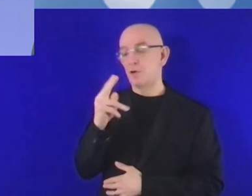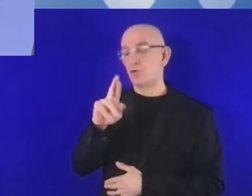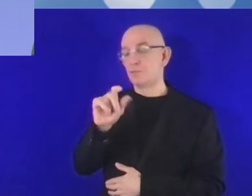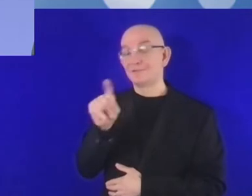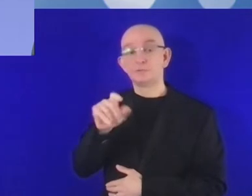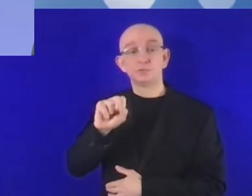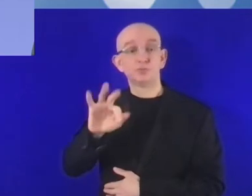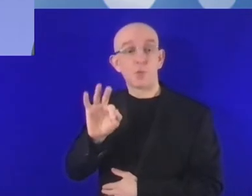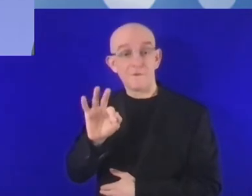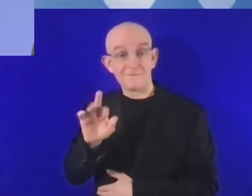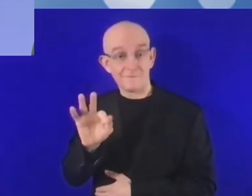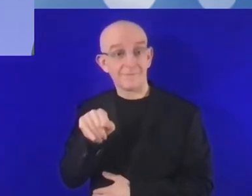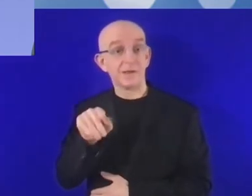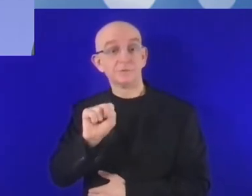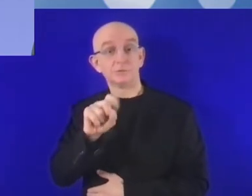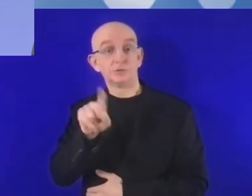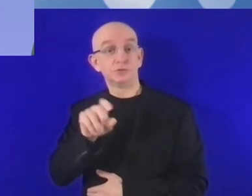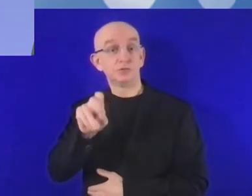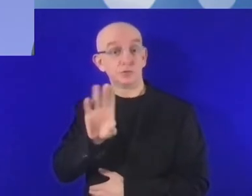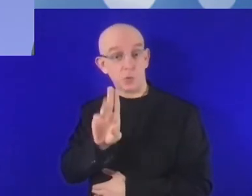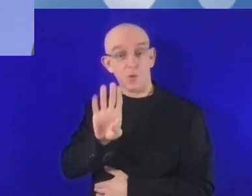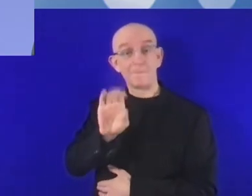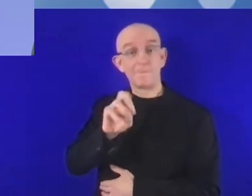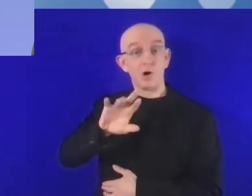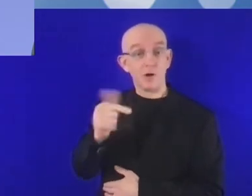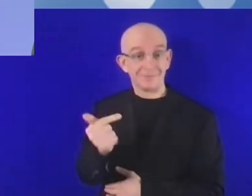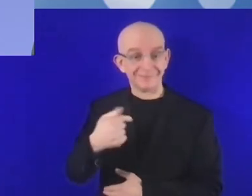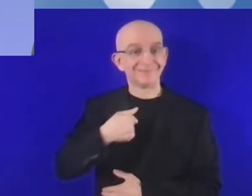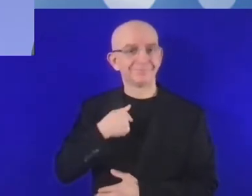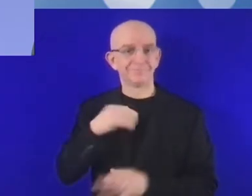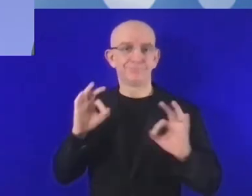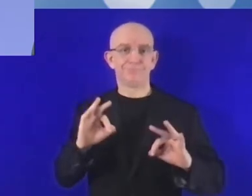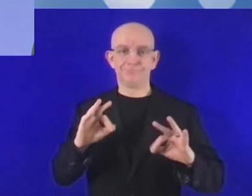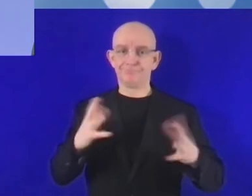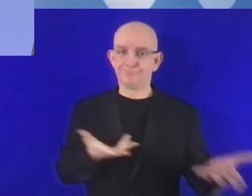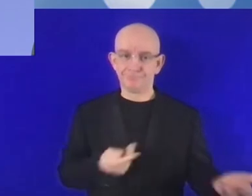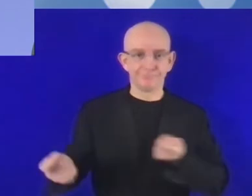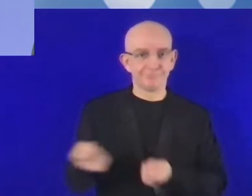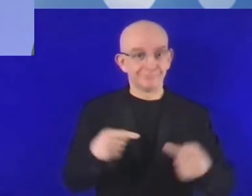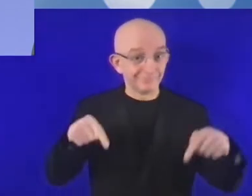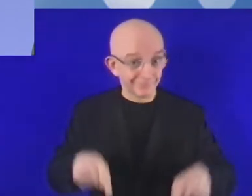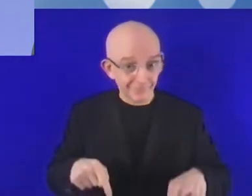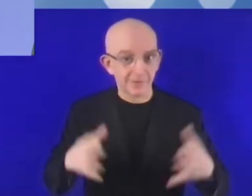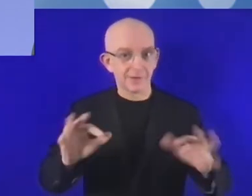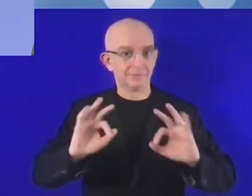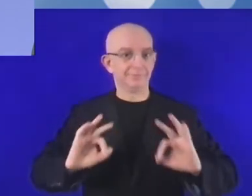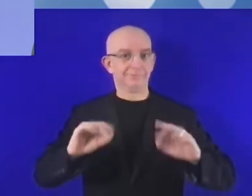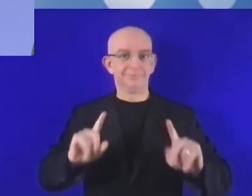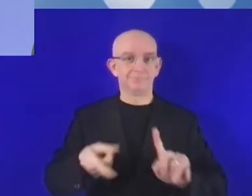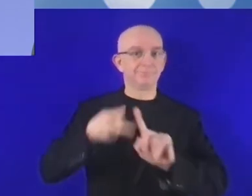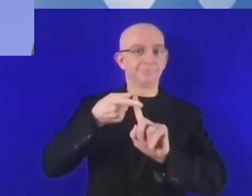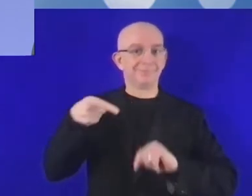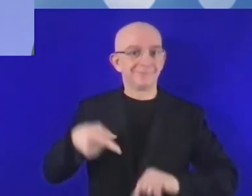Polska jest gospodarzem szczytu cyfrowego ONZ. Jest to 16. edycja